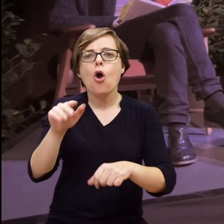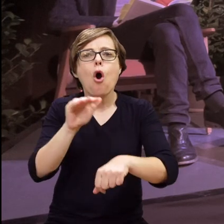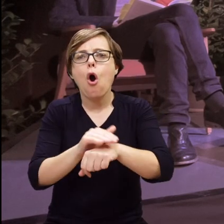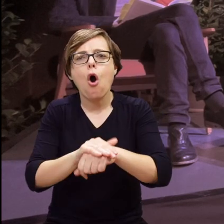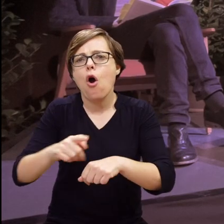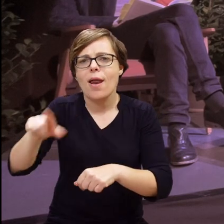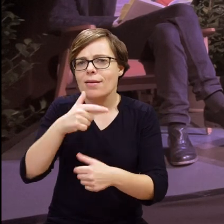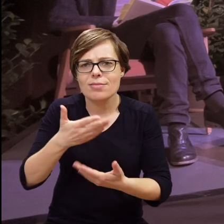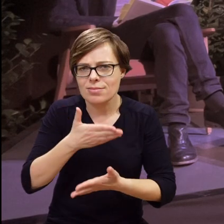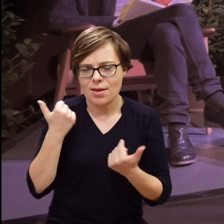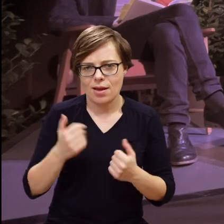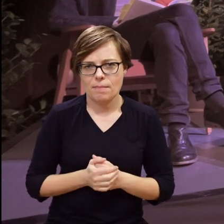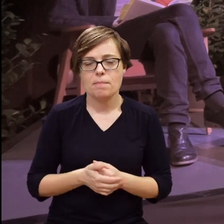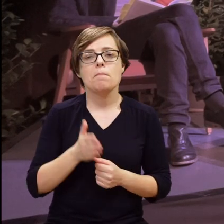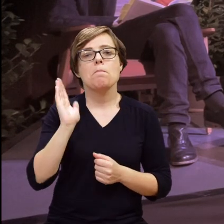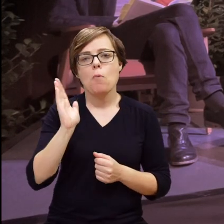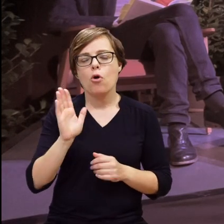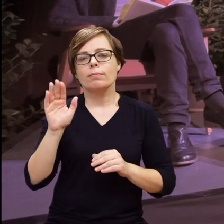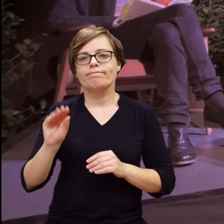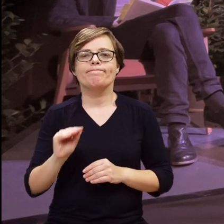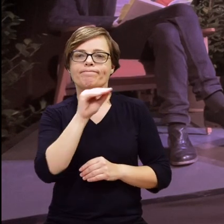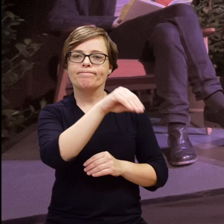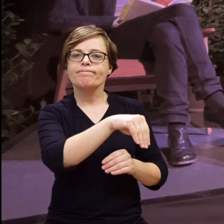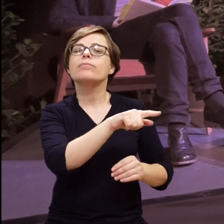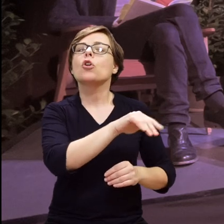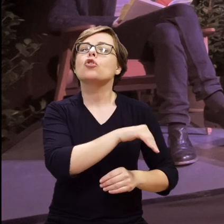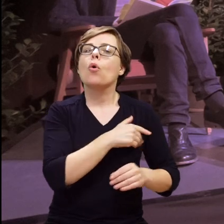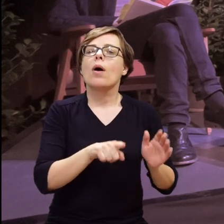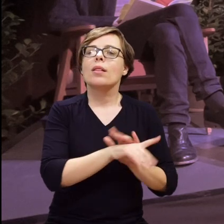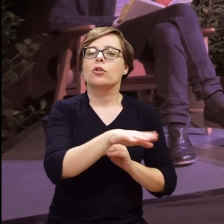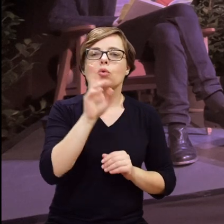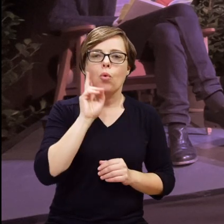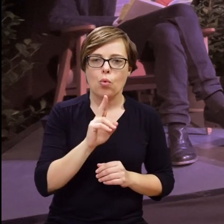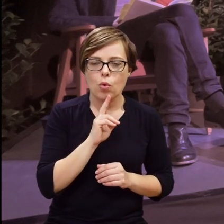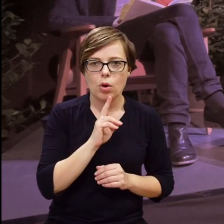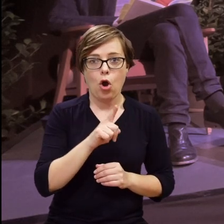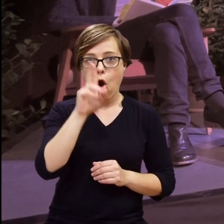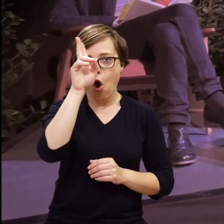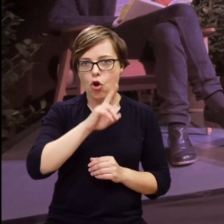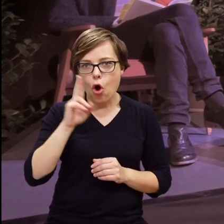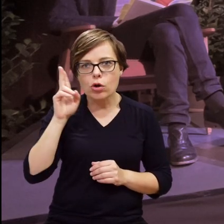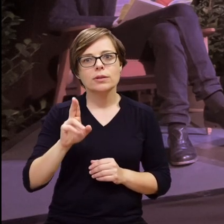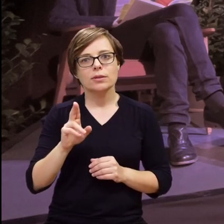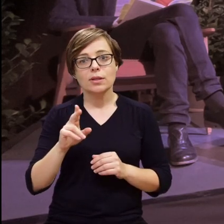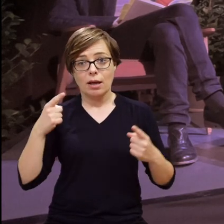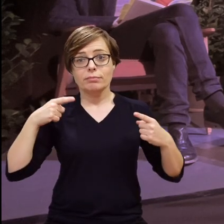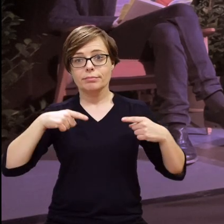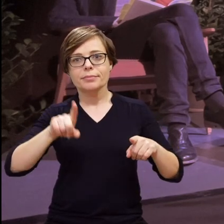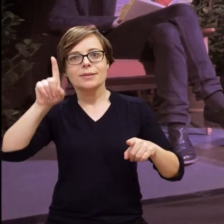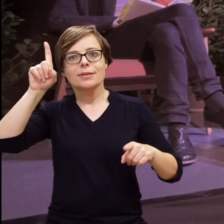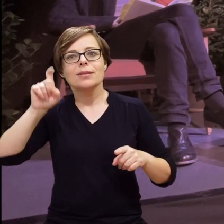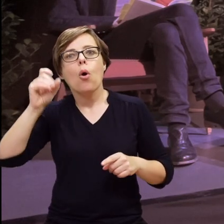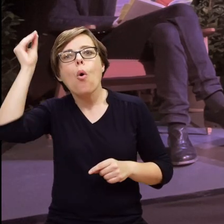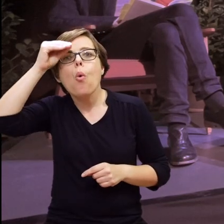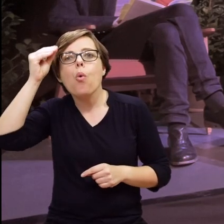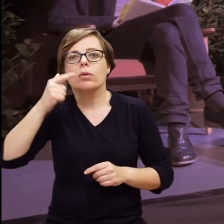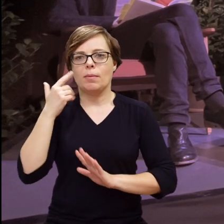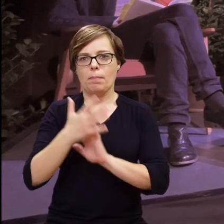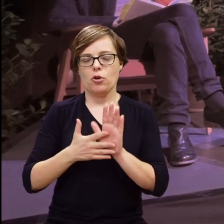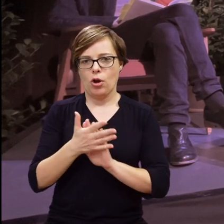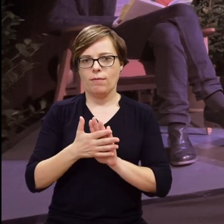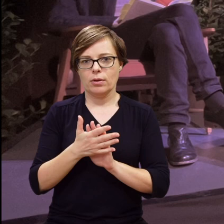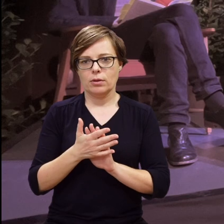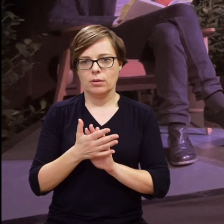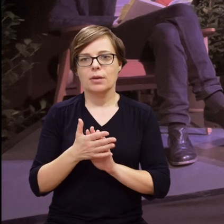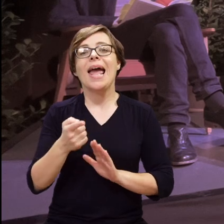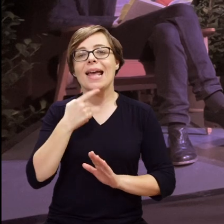wychowawcy, pedagodzy, nie ma kolegów i później trafia do szkoły dla dzieci głuchych. Rodzice równolegle zaczynają się po raz pierwszy uczyć